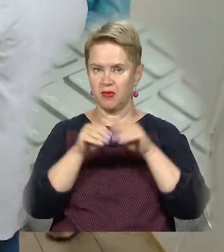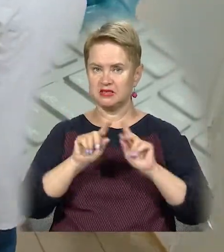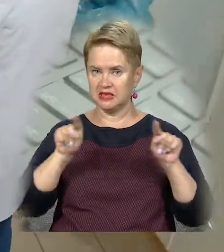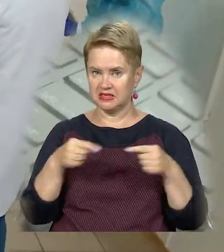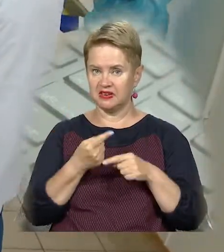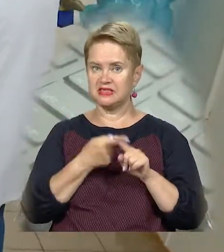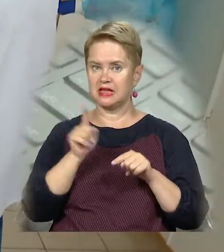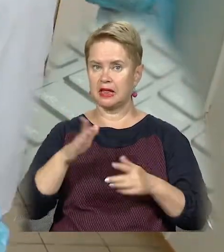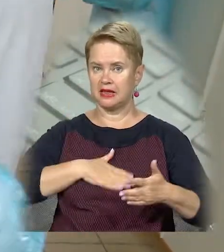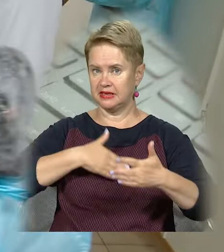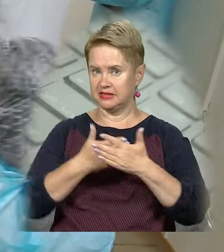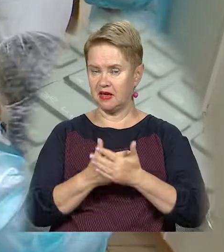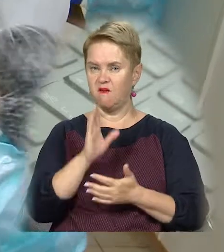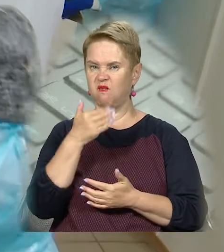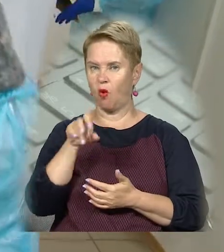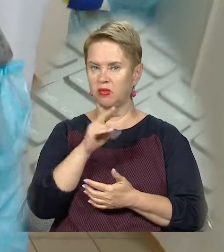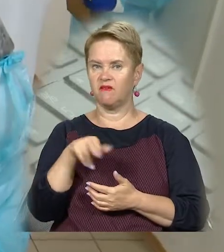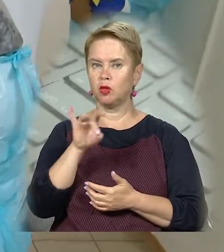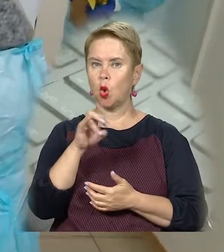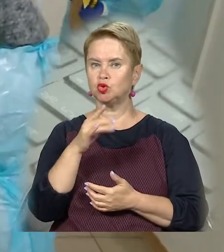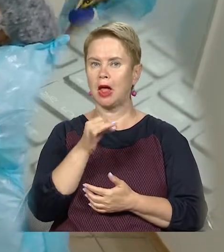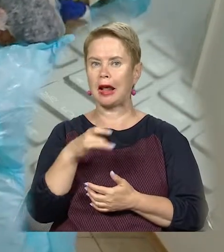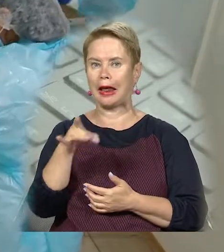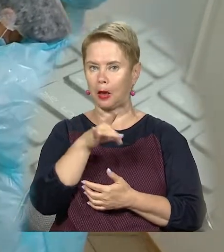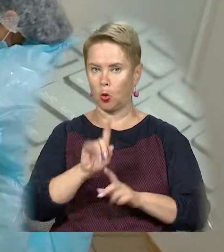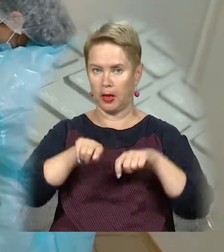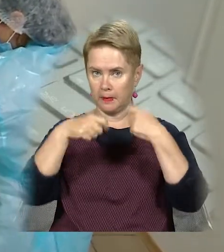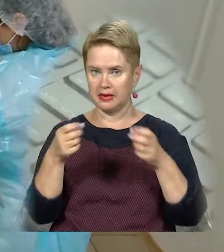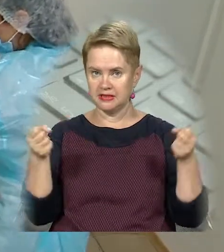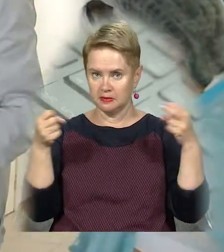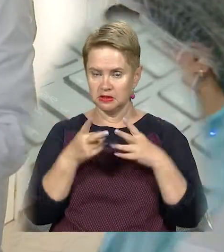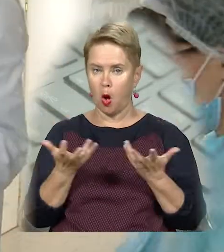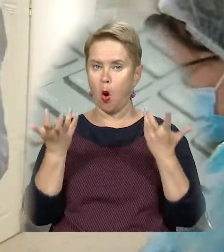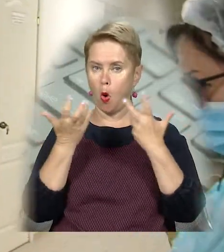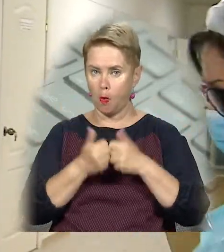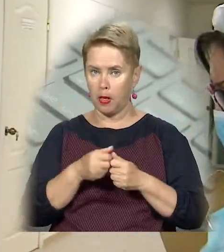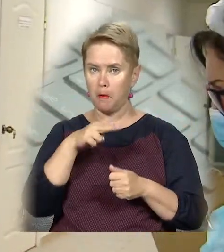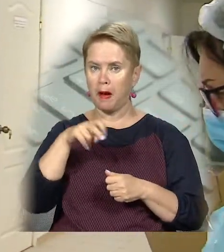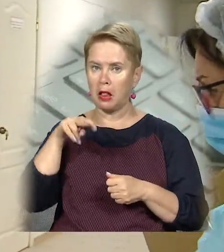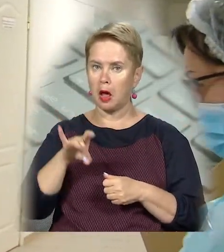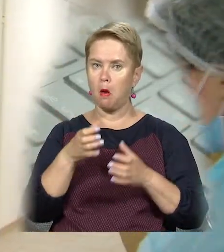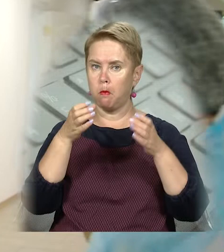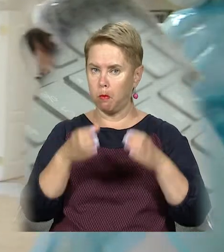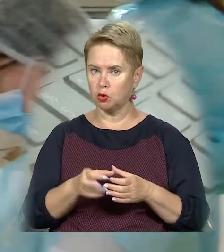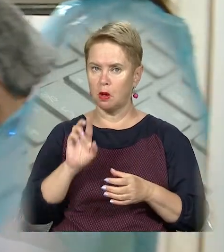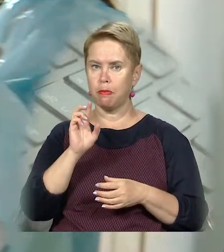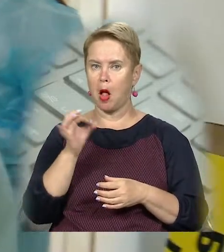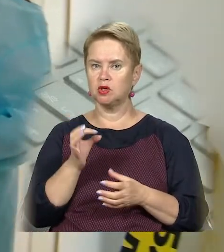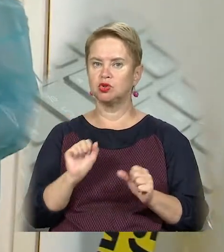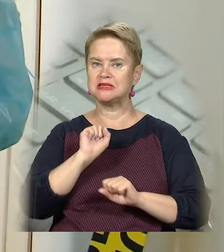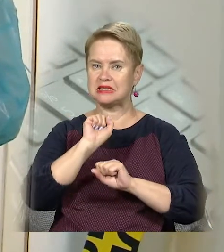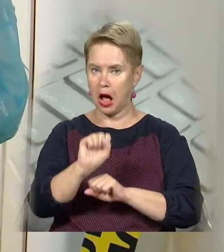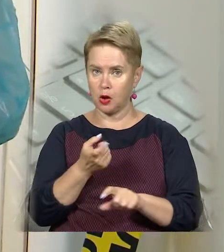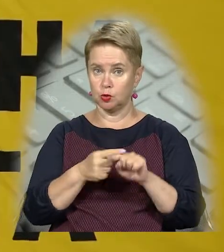зі створеним за її ініціативи Благодійним фондом відродження регіону передала спеціальне обладнання – ПЛР-бокс та бокс біологічного